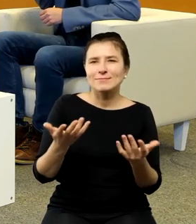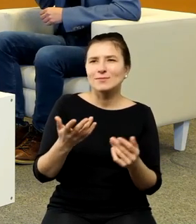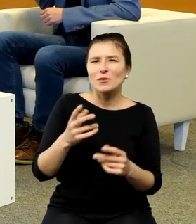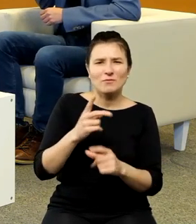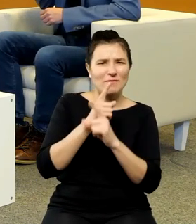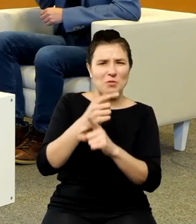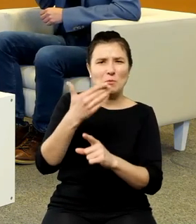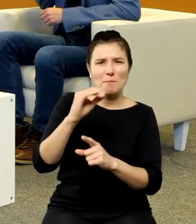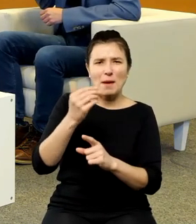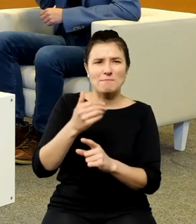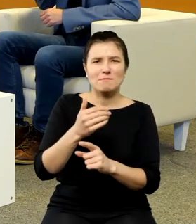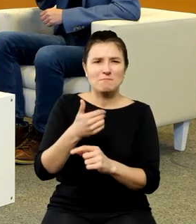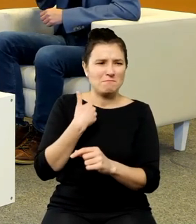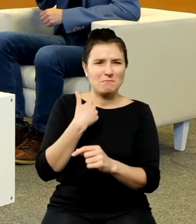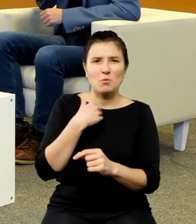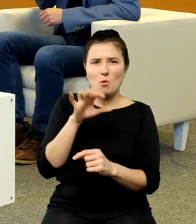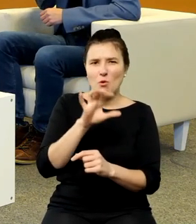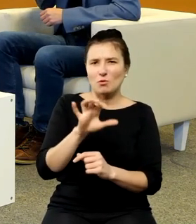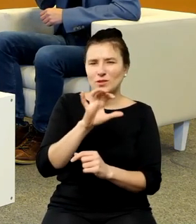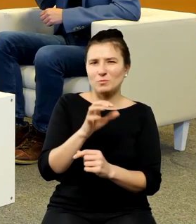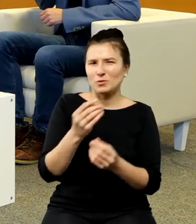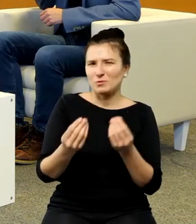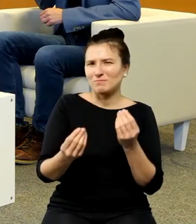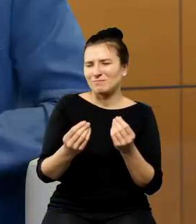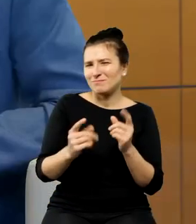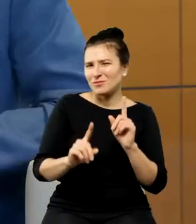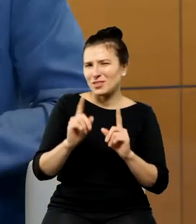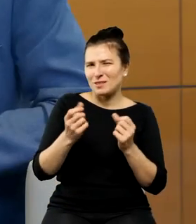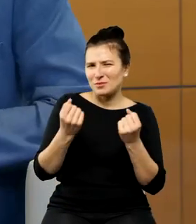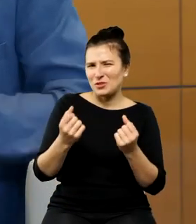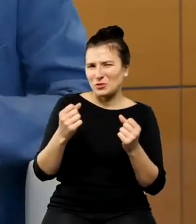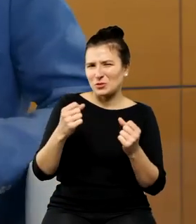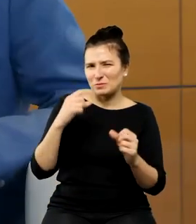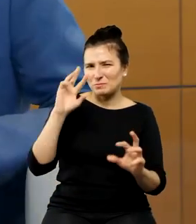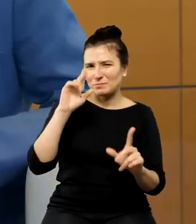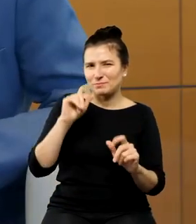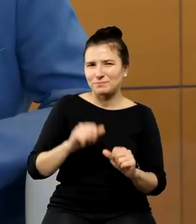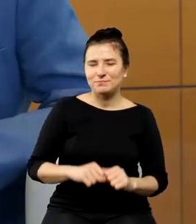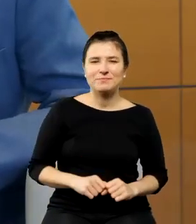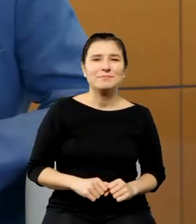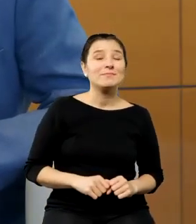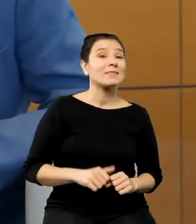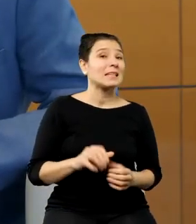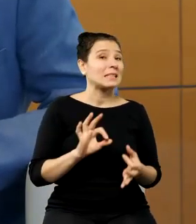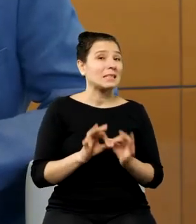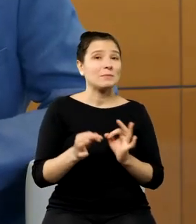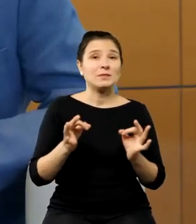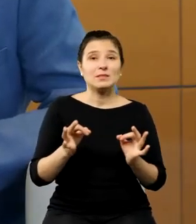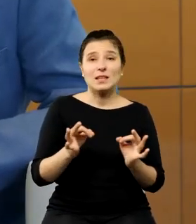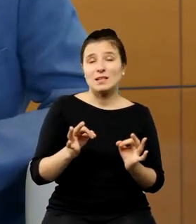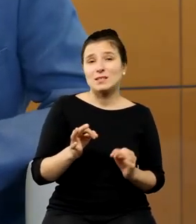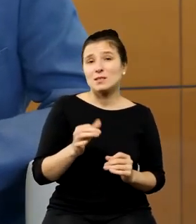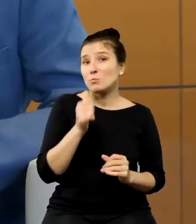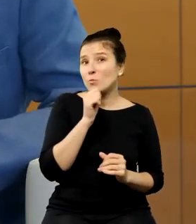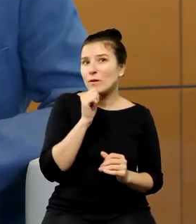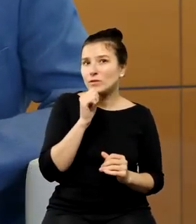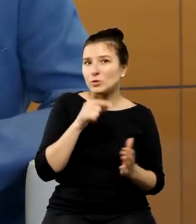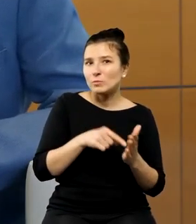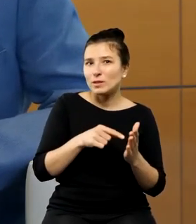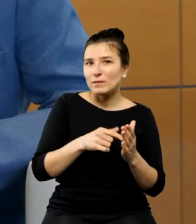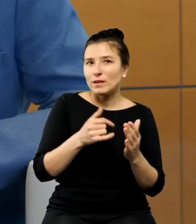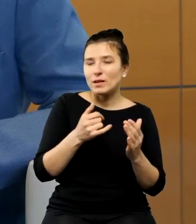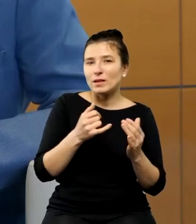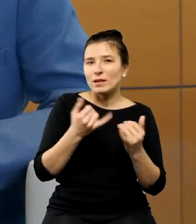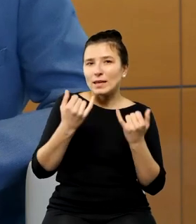tutaj przed chwilą widzieliśmy, czasem trudno jest odgadnąć. To gdybyśmy teraz spróbowali zaatakować problem z zupełnie